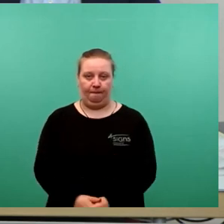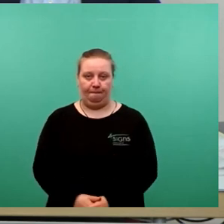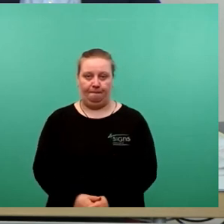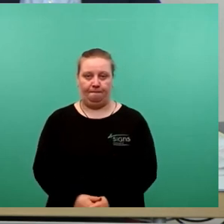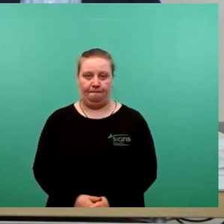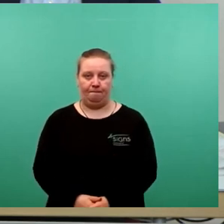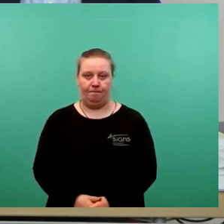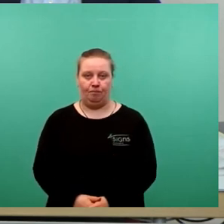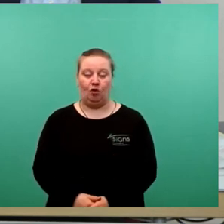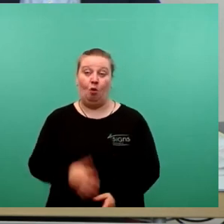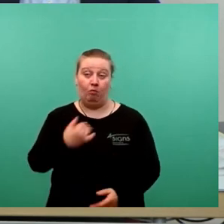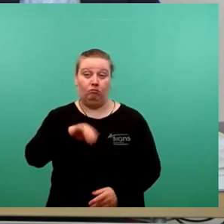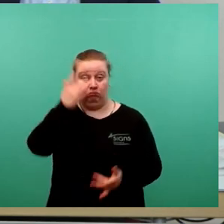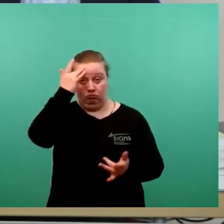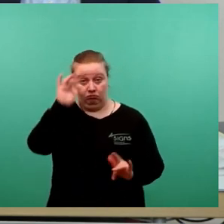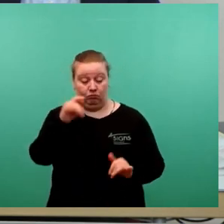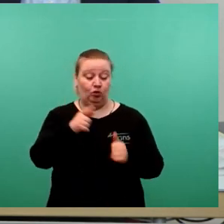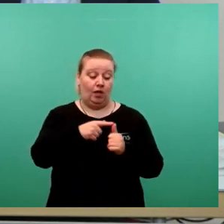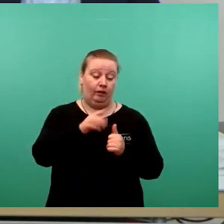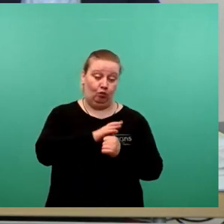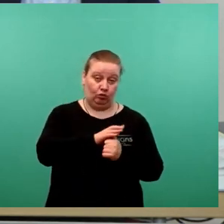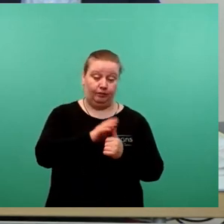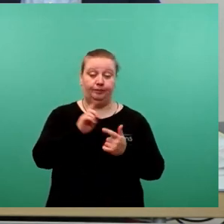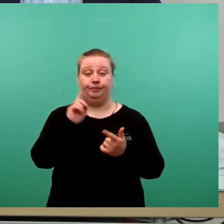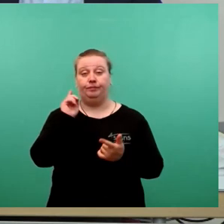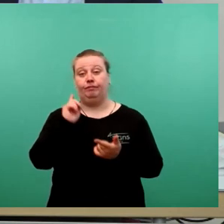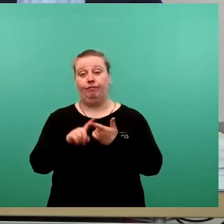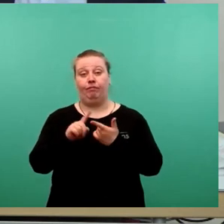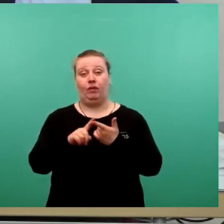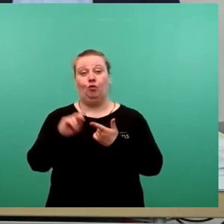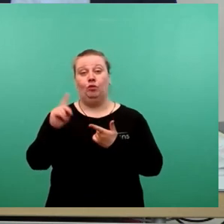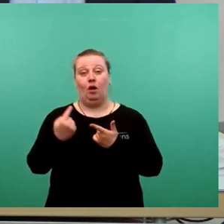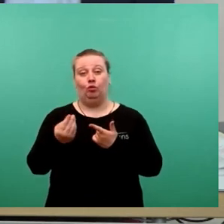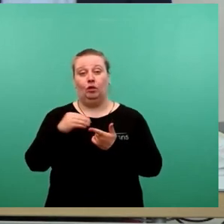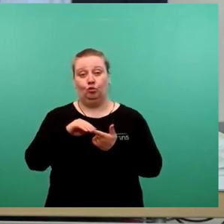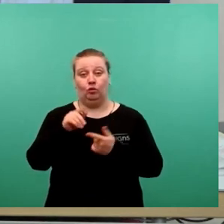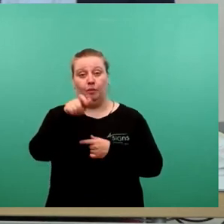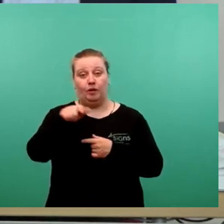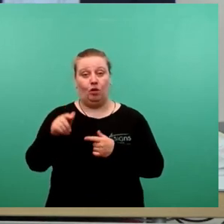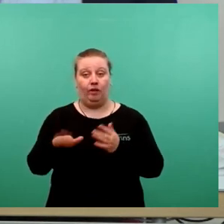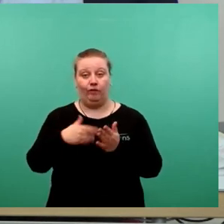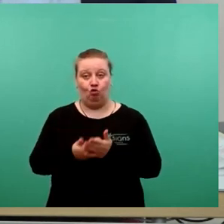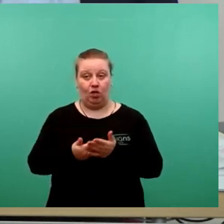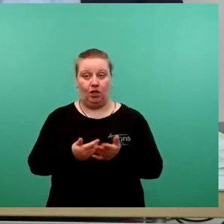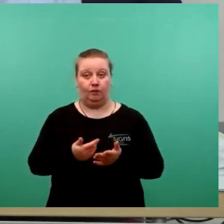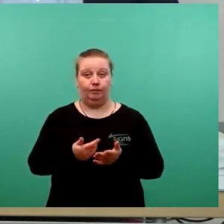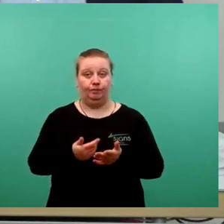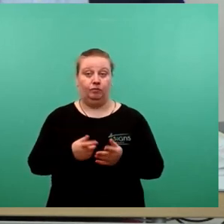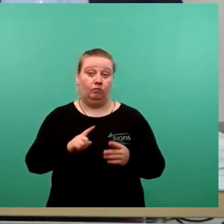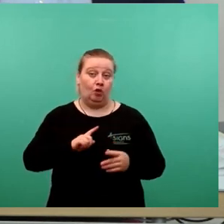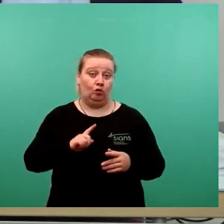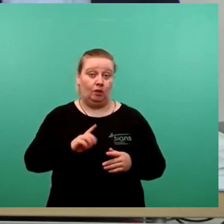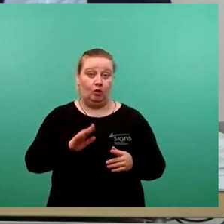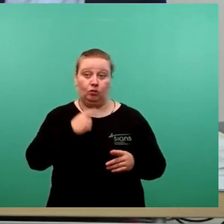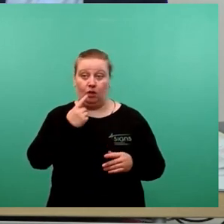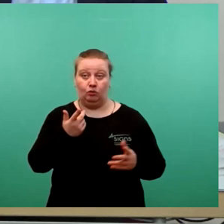den Dienst anzutreten. ist der eine Punkt. Und dann eben auch die Personalvorschläge. Ich habe gesagt, das gilt doch für jeden,